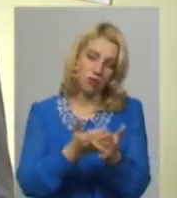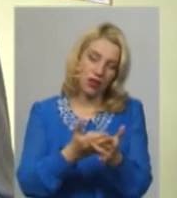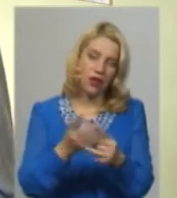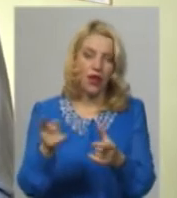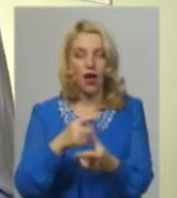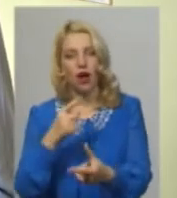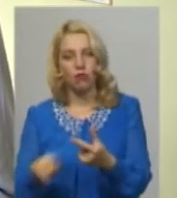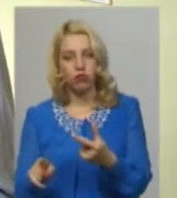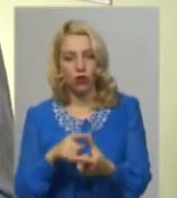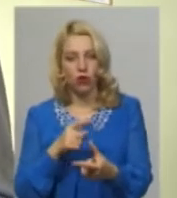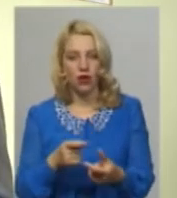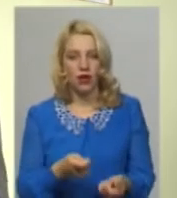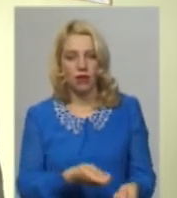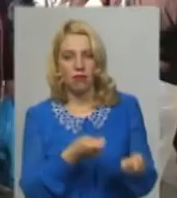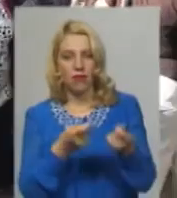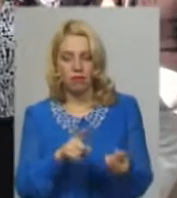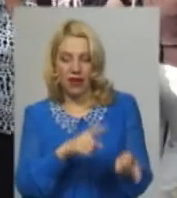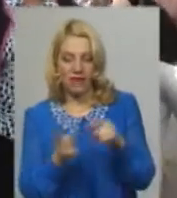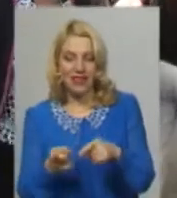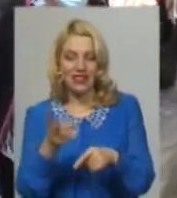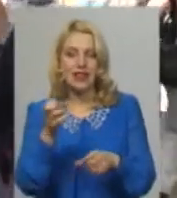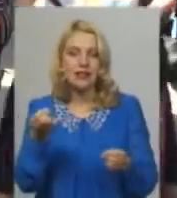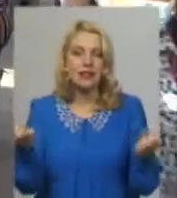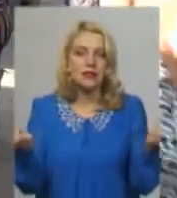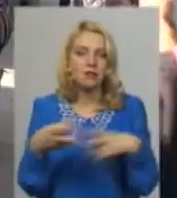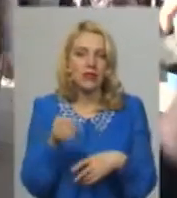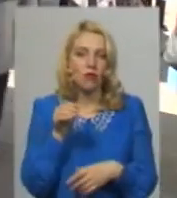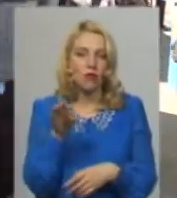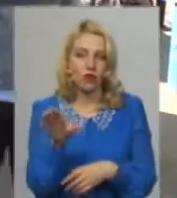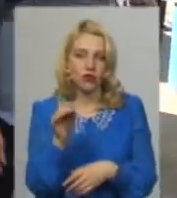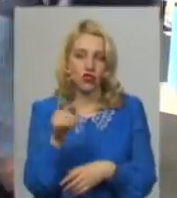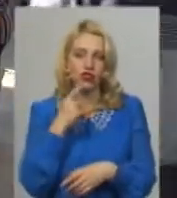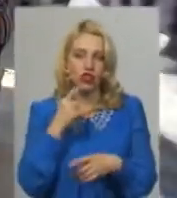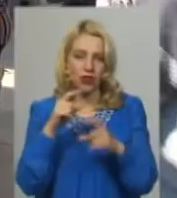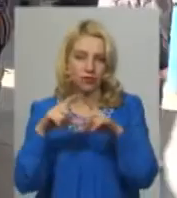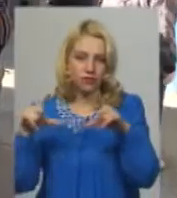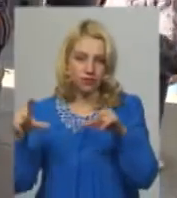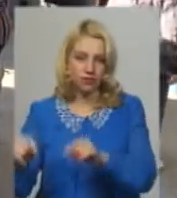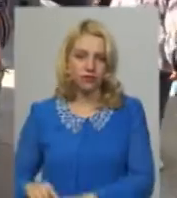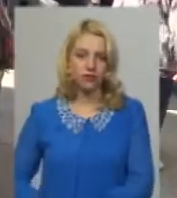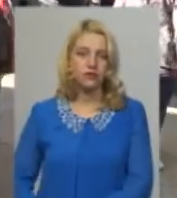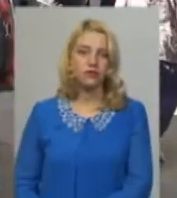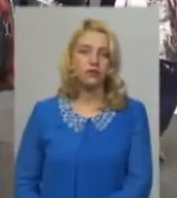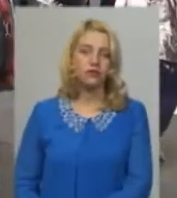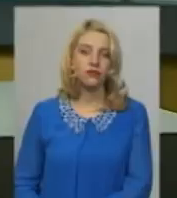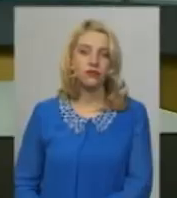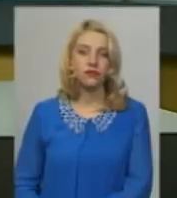перевезти транспорт на спецпосвідчення. Тетяна Ворожцова, Олександр Горішевський, новини на Суспільному, Хмельницький.